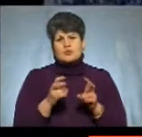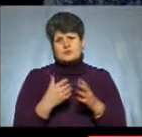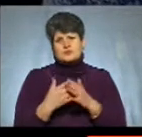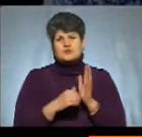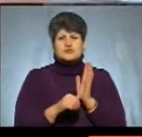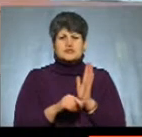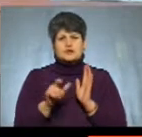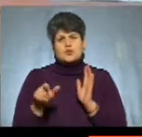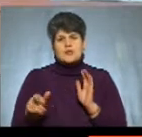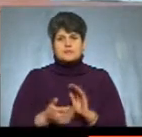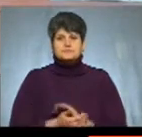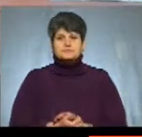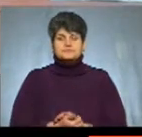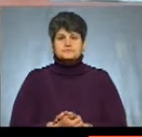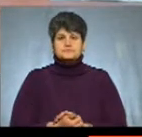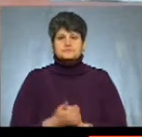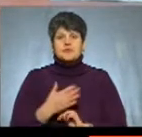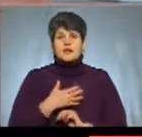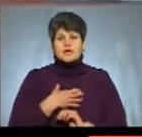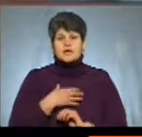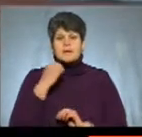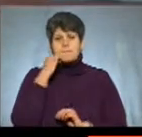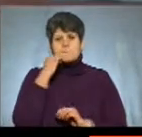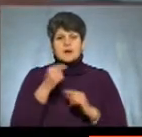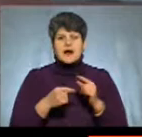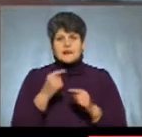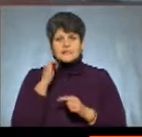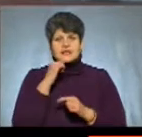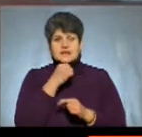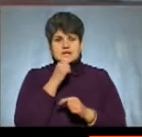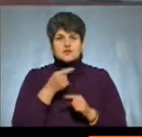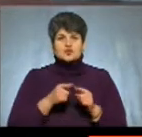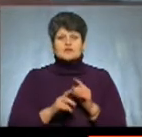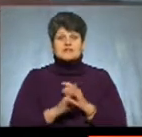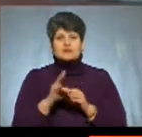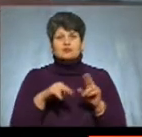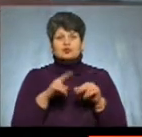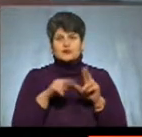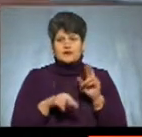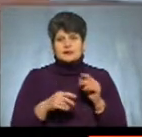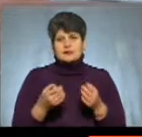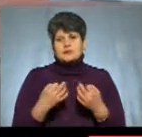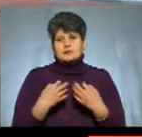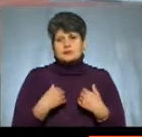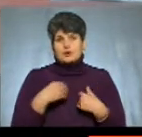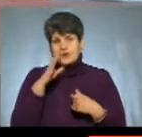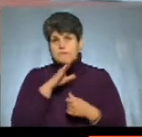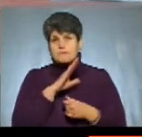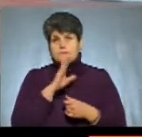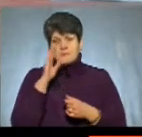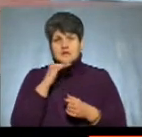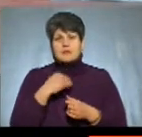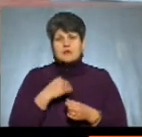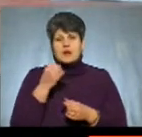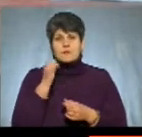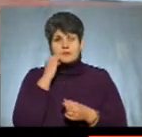60 людей. Мої прадіди цю церкву будували. І за переказами моїх батьків і моєї бабусі,